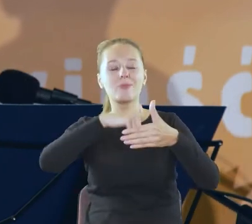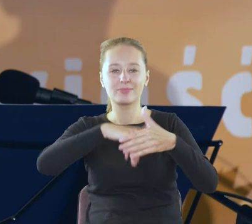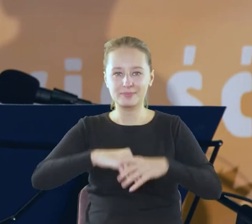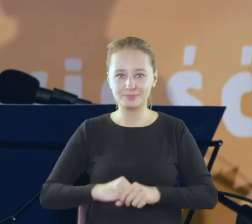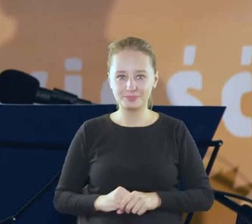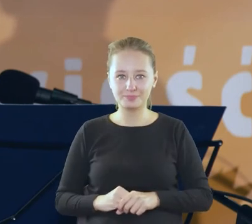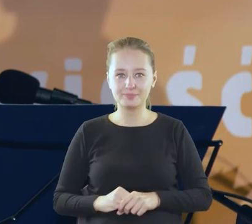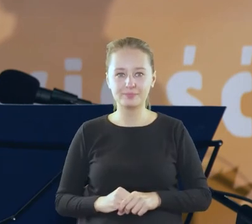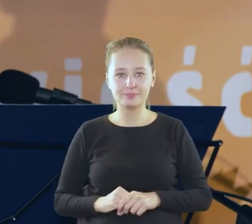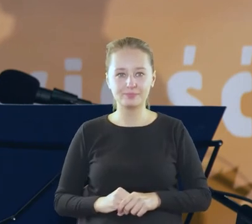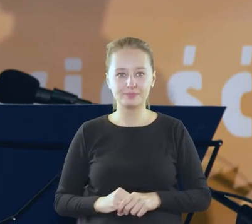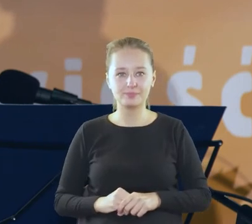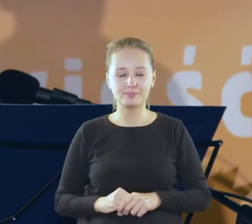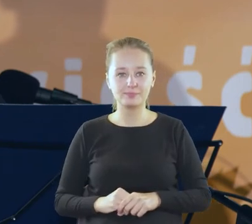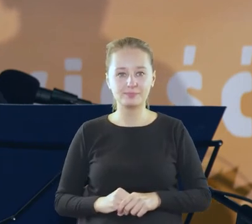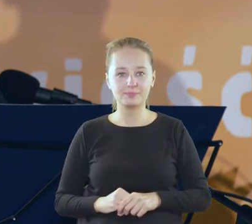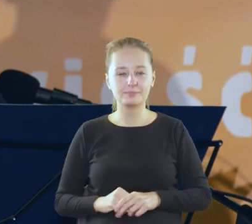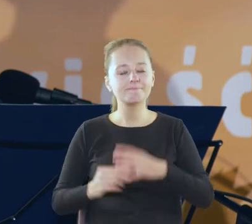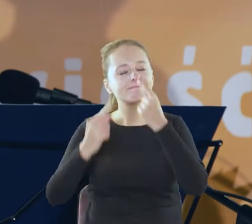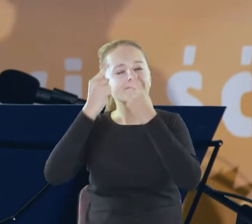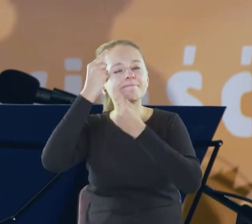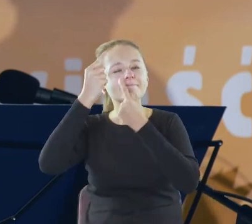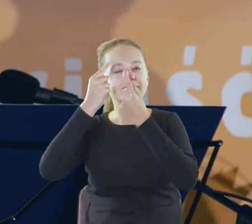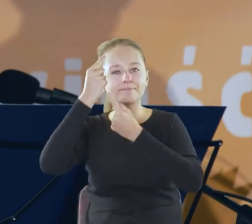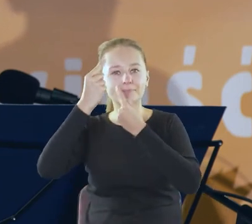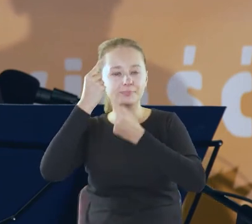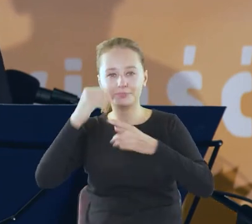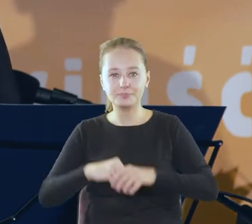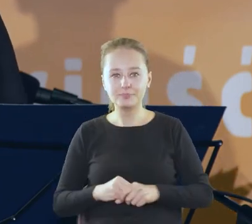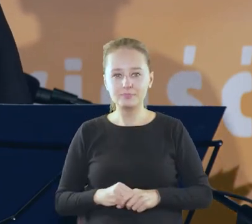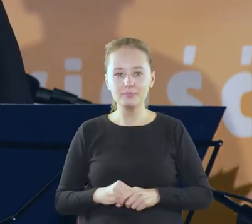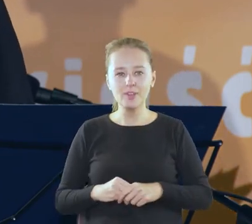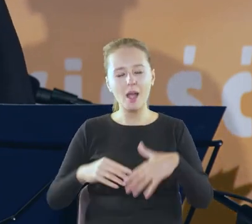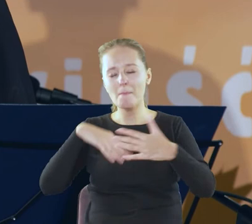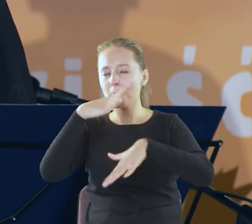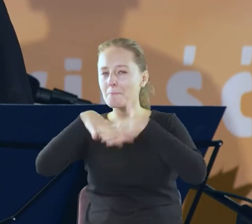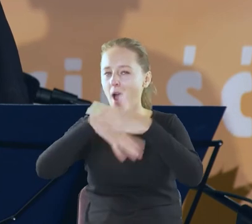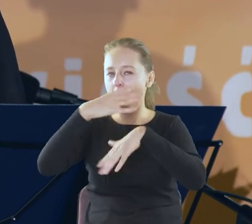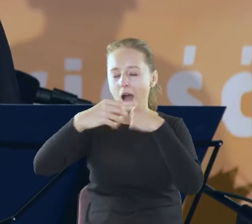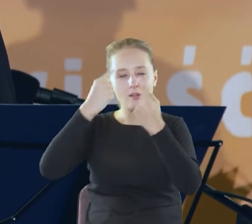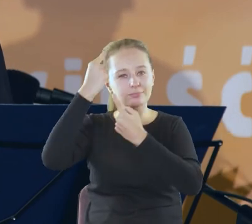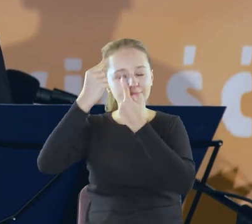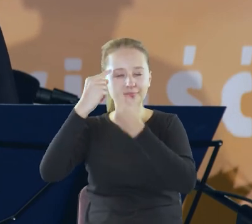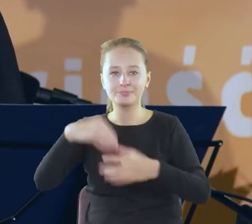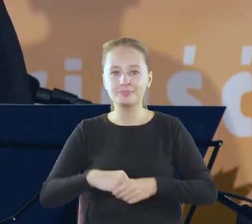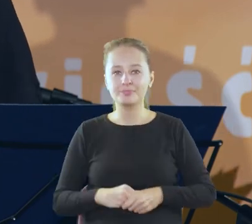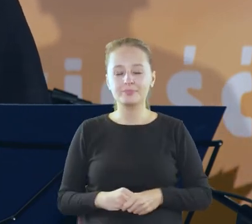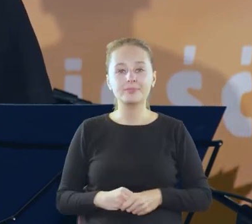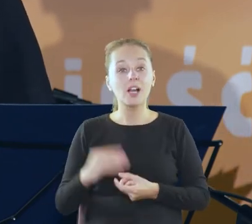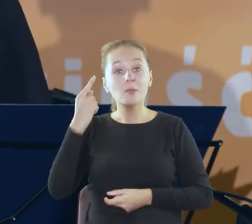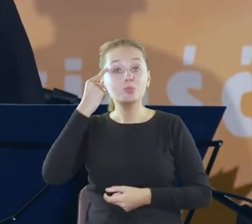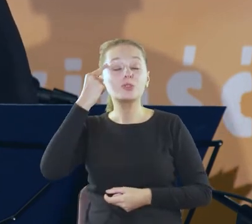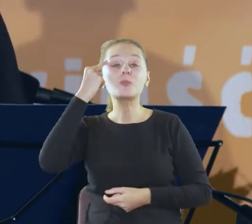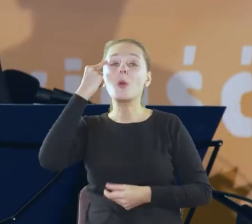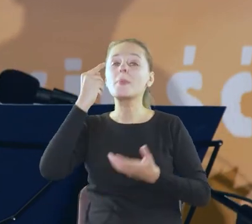jej głowę przelatują różne myśli nie wszystkie są bardzo uporządkowane przypomina sobie na przykład dzień